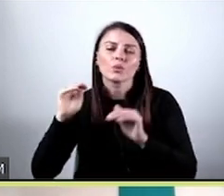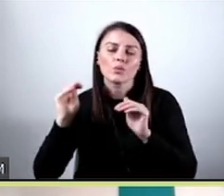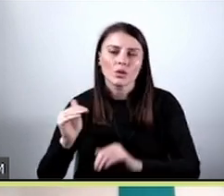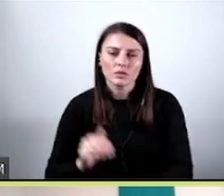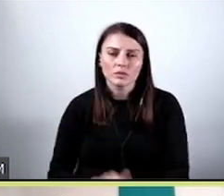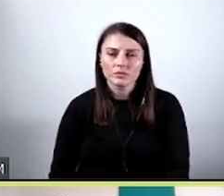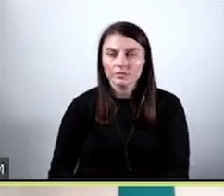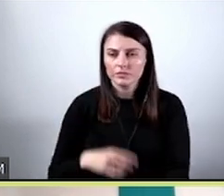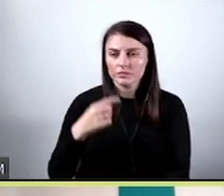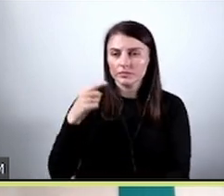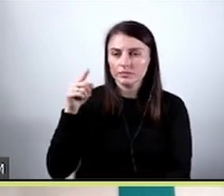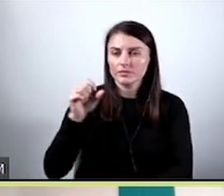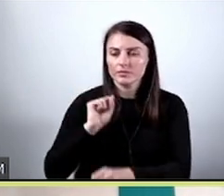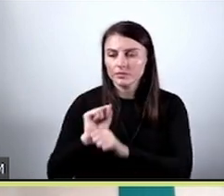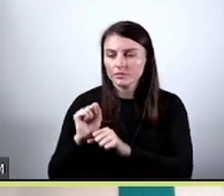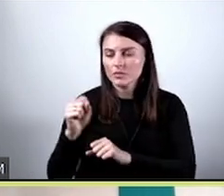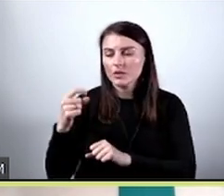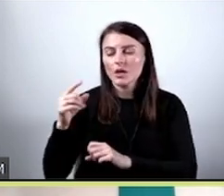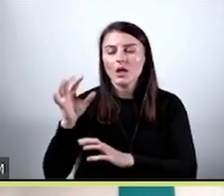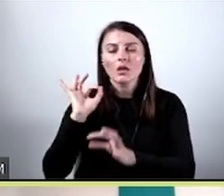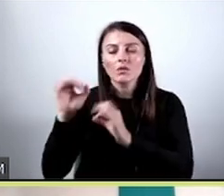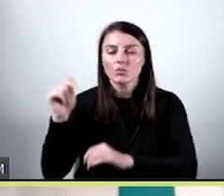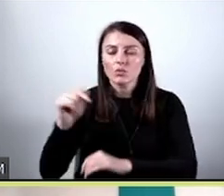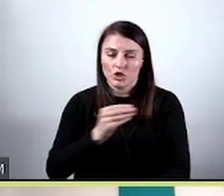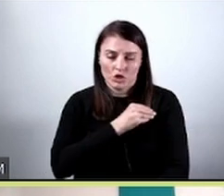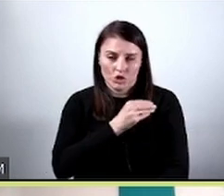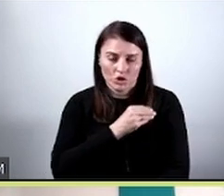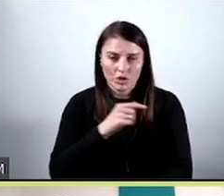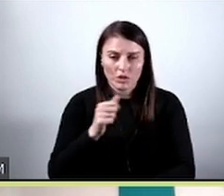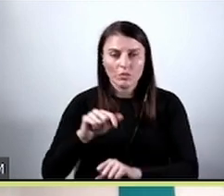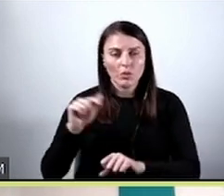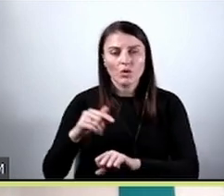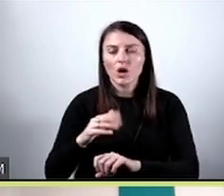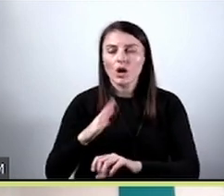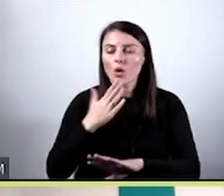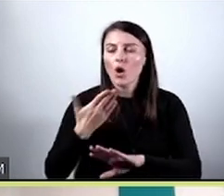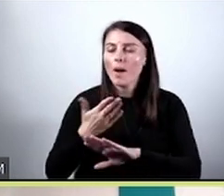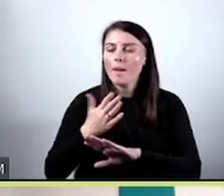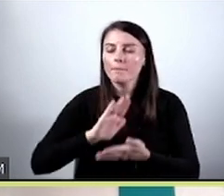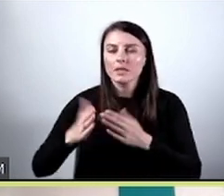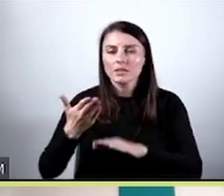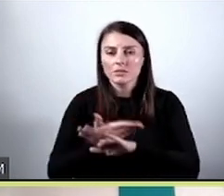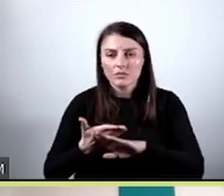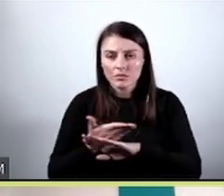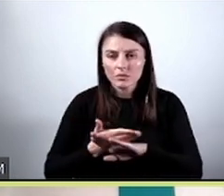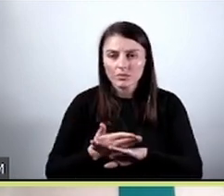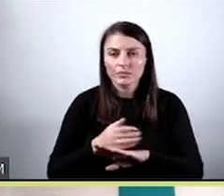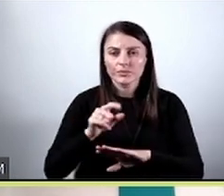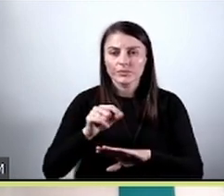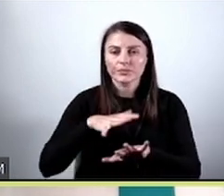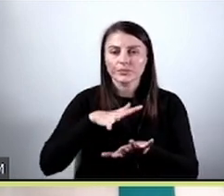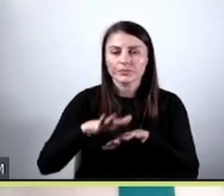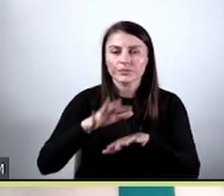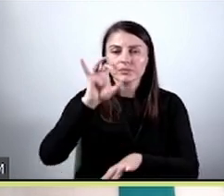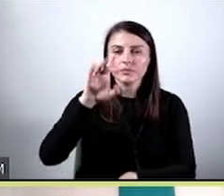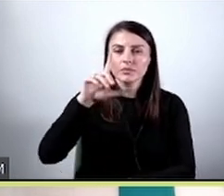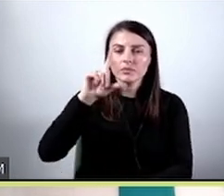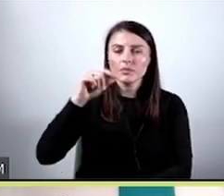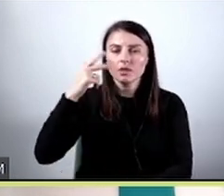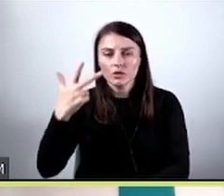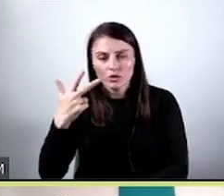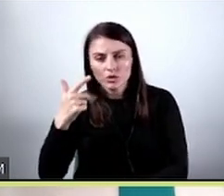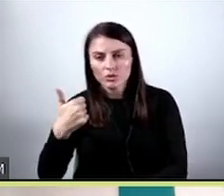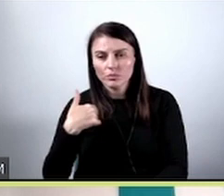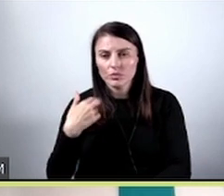Dane muszą być też rzetelne. Nie mogą zafałszować rzeczywistości, muszą być wolne od obrzedzeń. I tutaj może być przykładem system GPT-3, który był